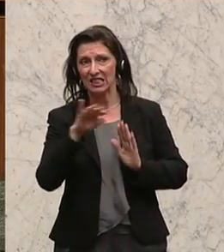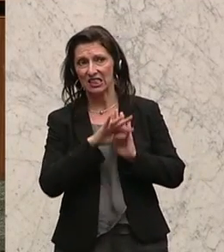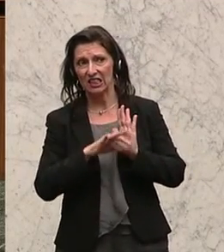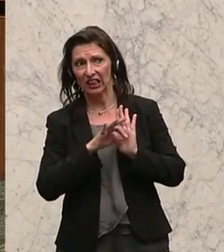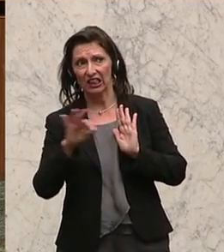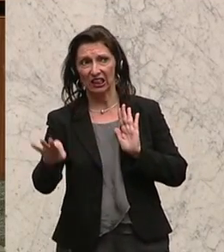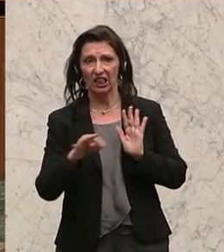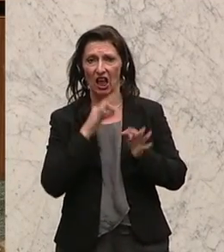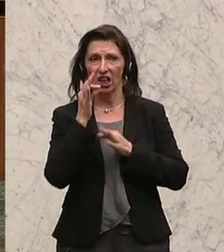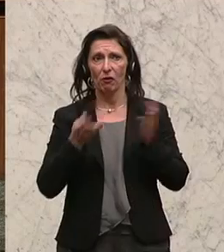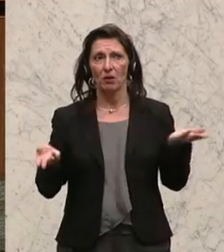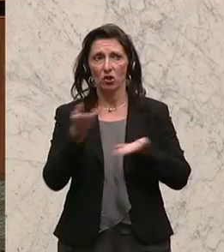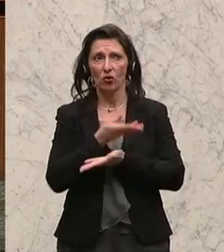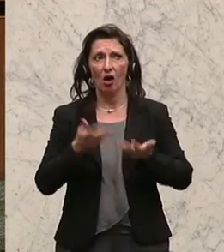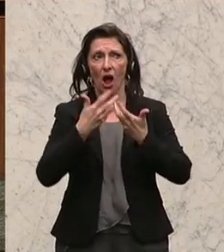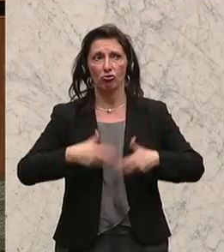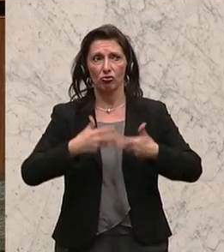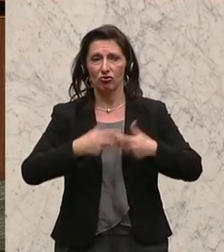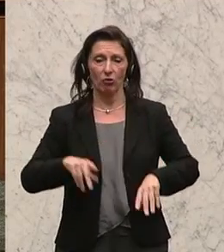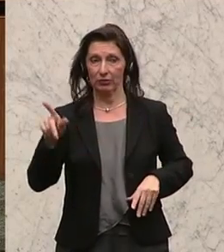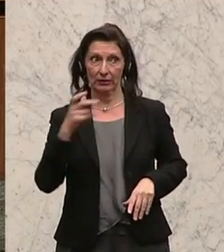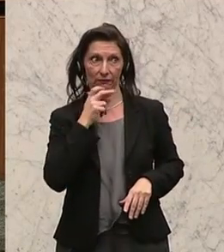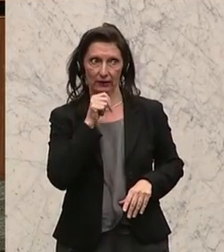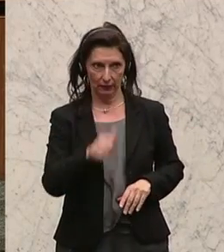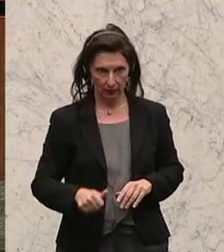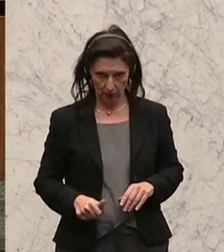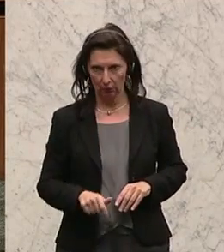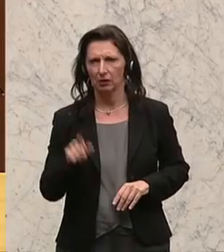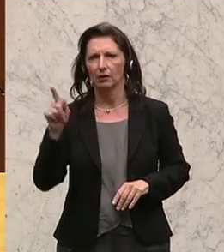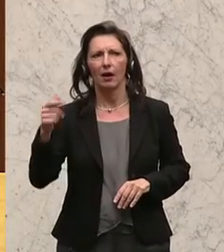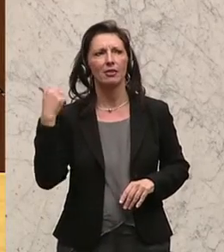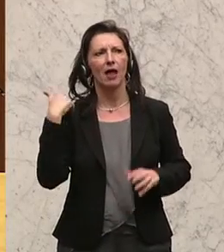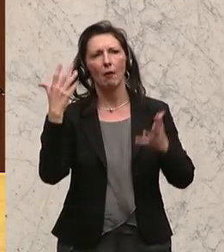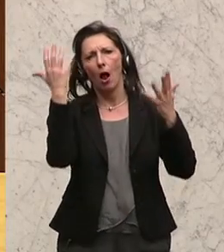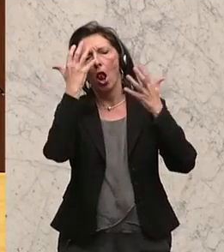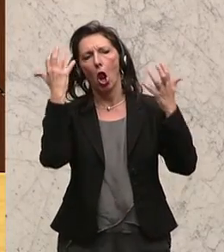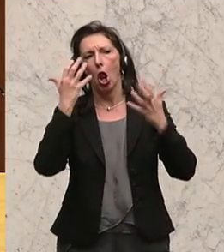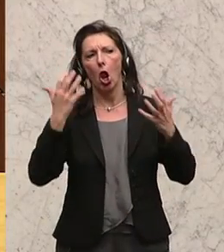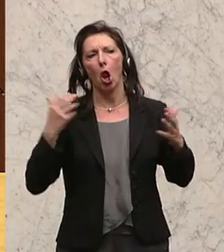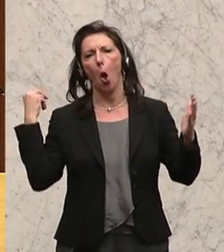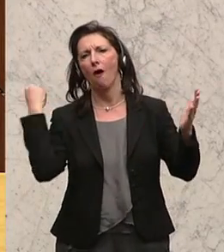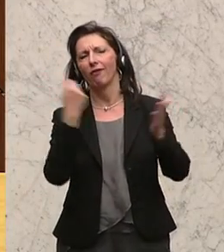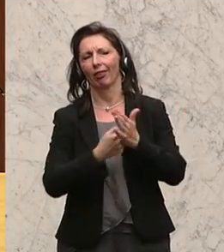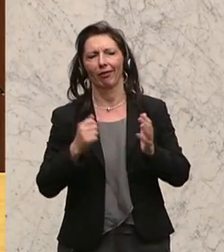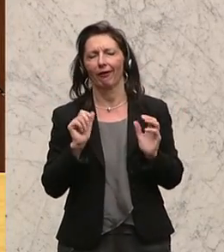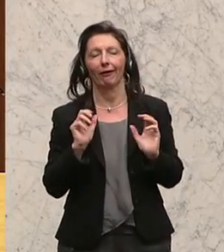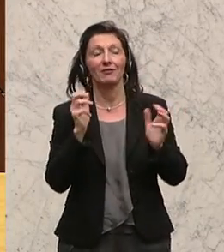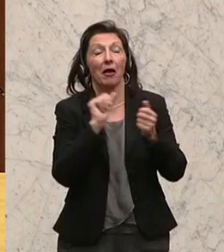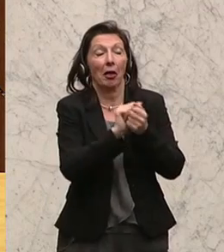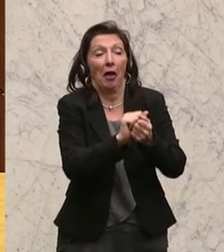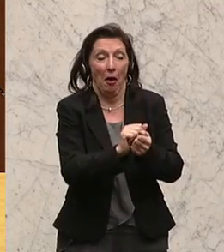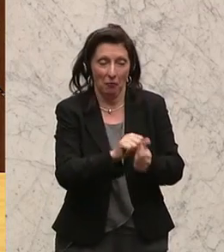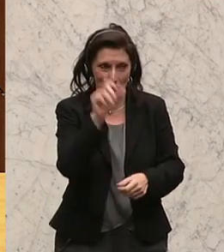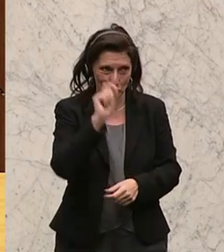anzuerkennen. Sie hat gekämpft wie eine Löbin, das hat ja auch den Titel Jean Dark aus dem Süden eingetragen, Süddeutsche